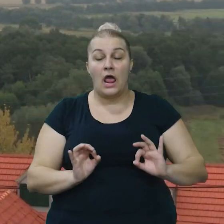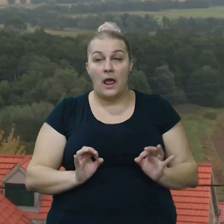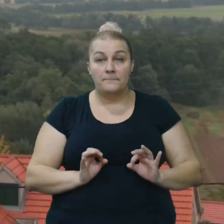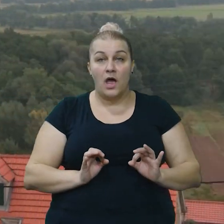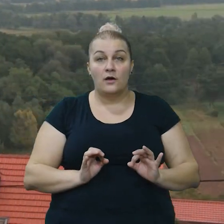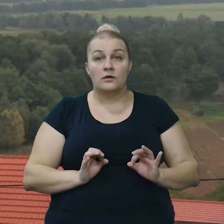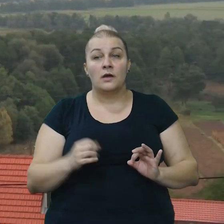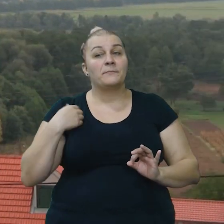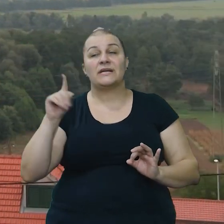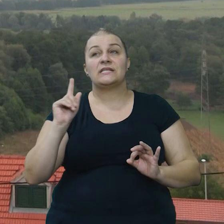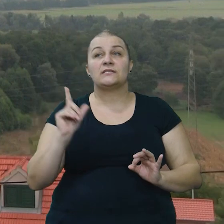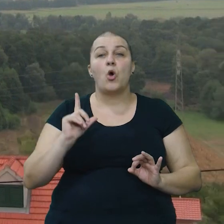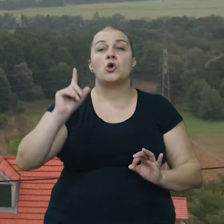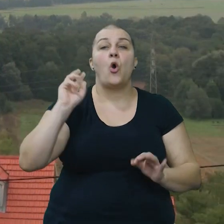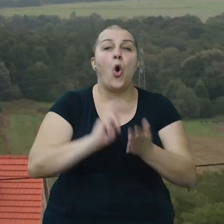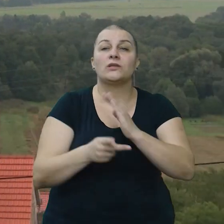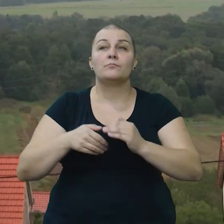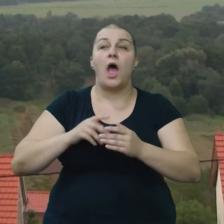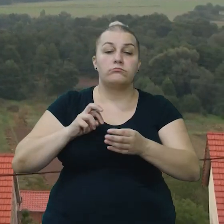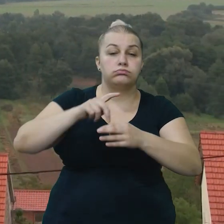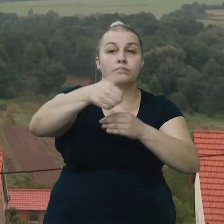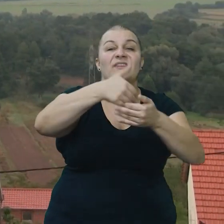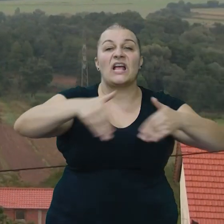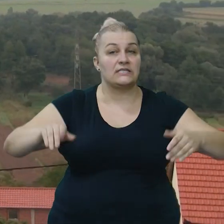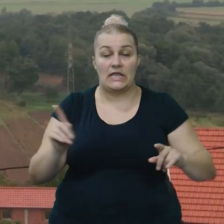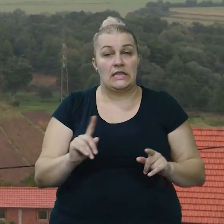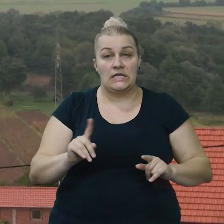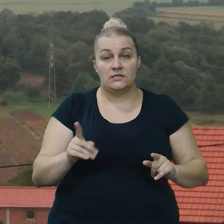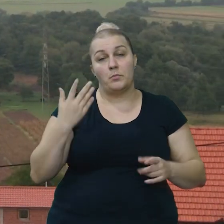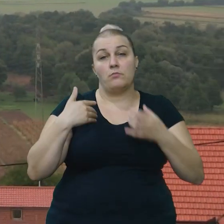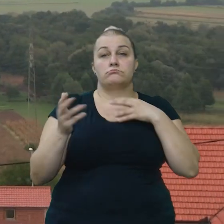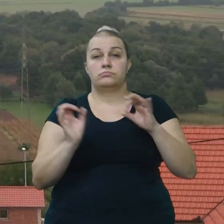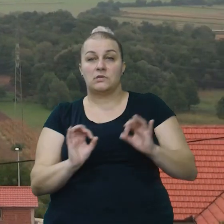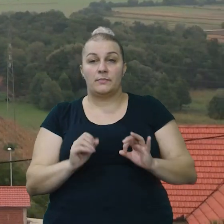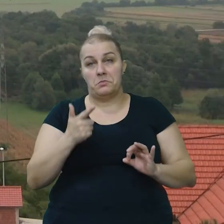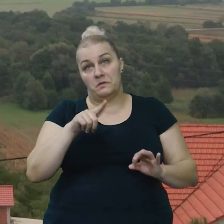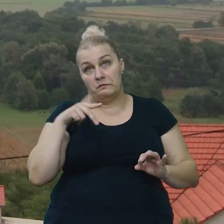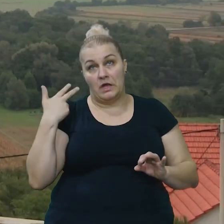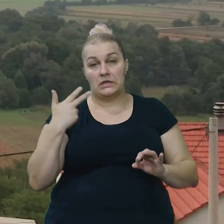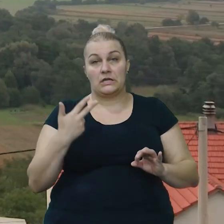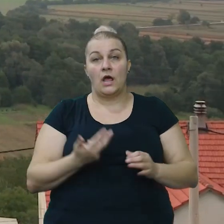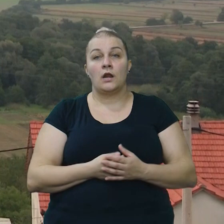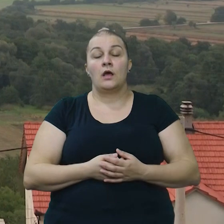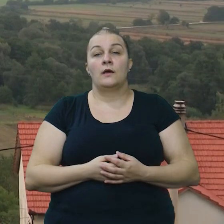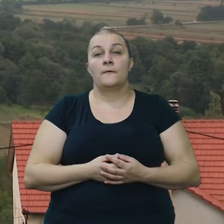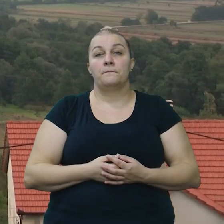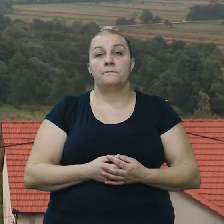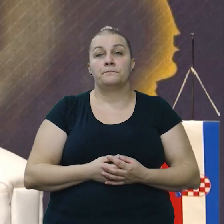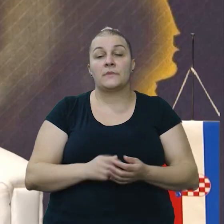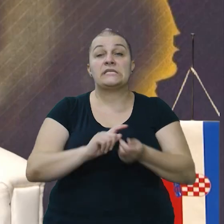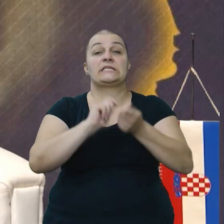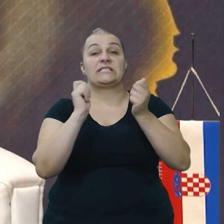Znači pripremi, nismo išli direktno odmah na prvu crtu. Dva, tri dana, pripreme,